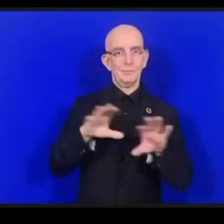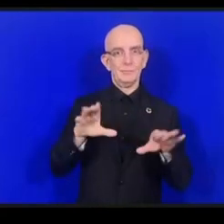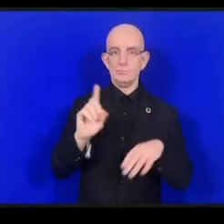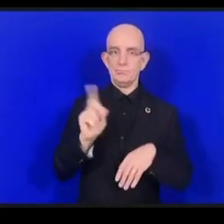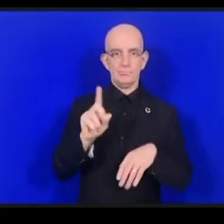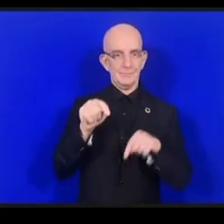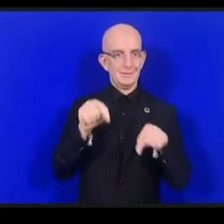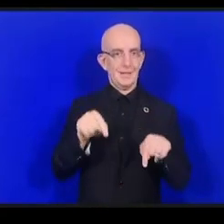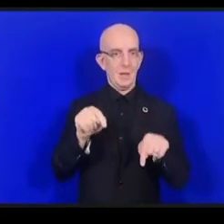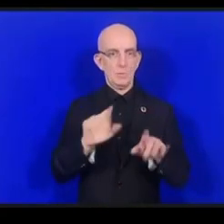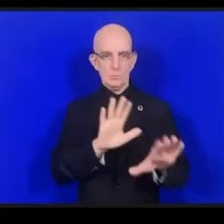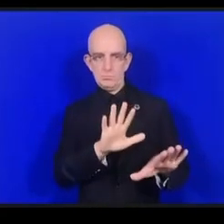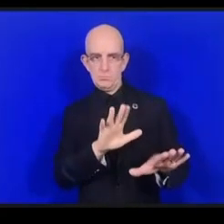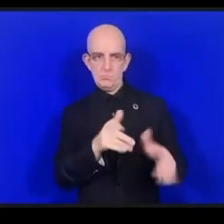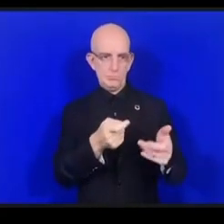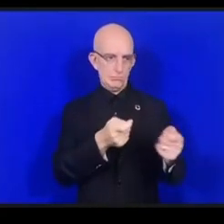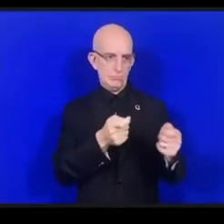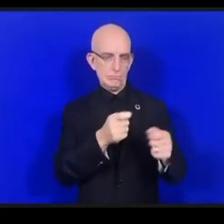ولكن